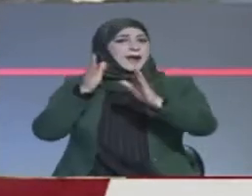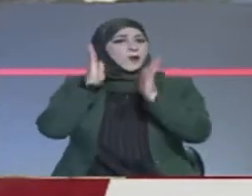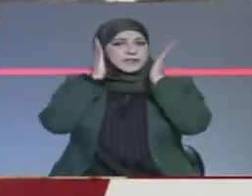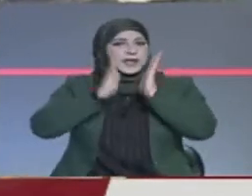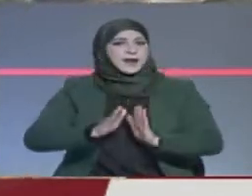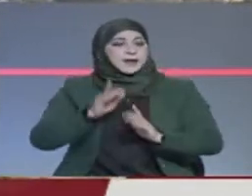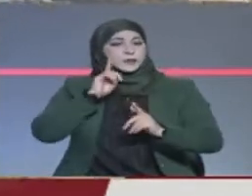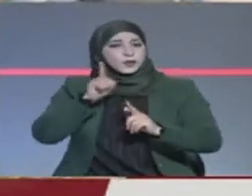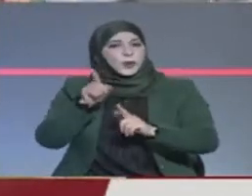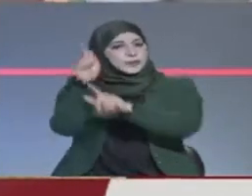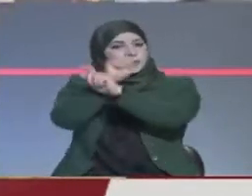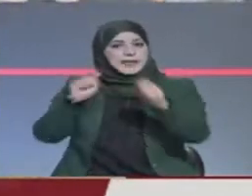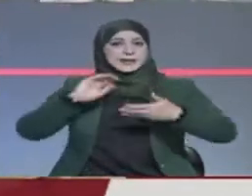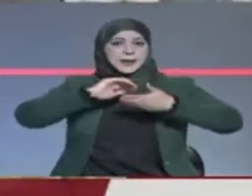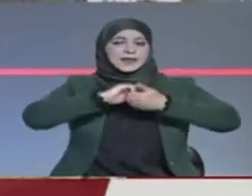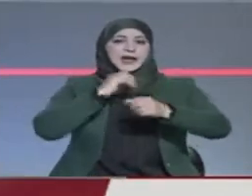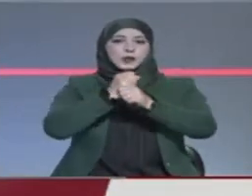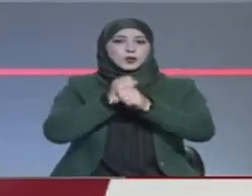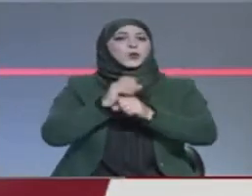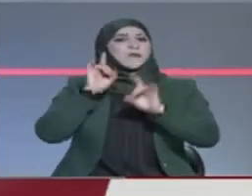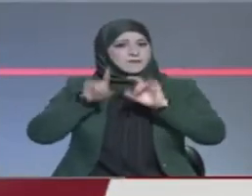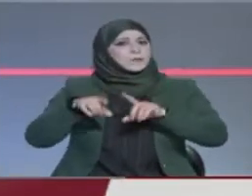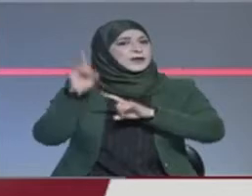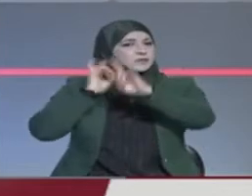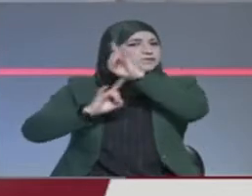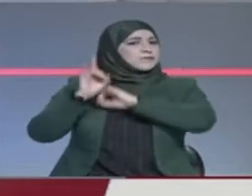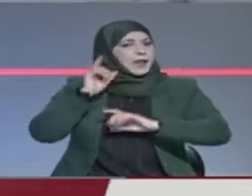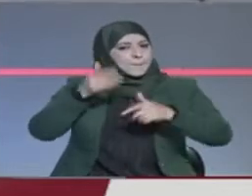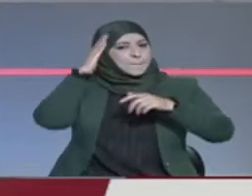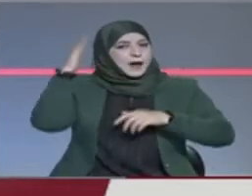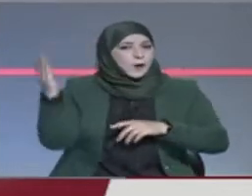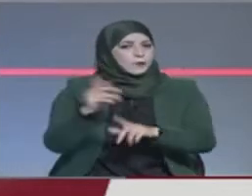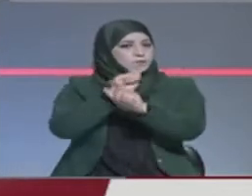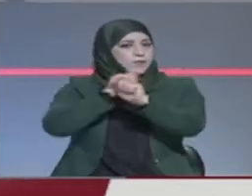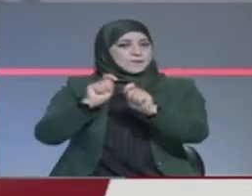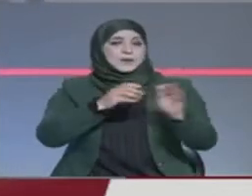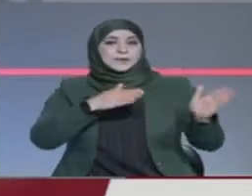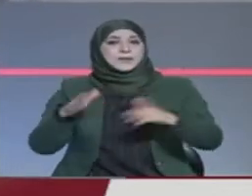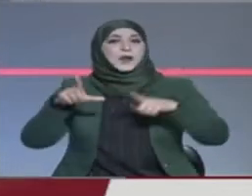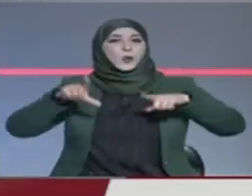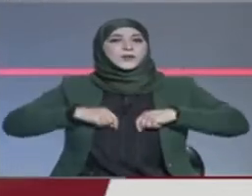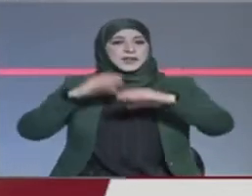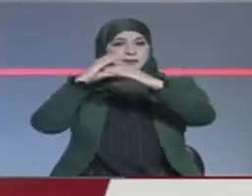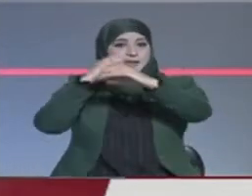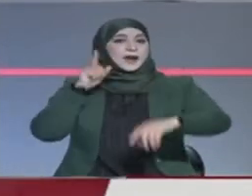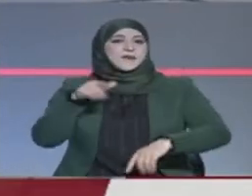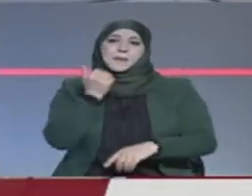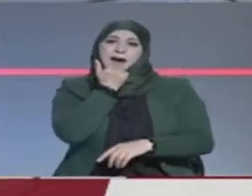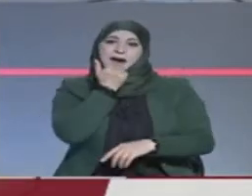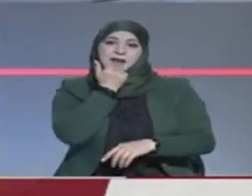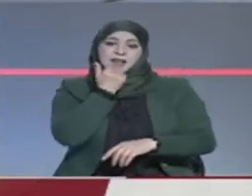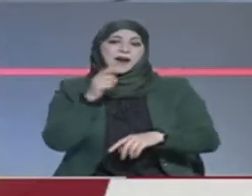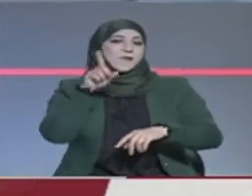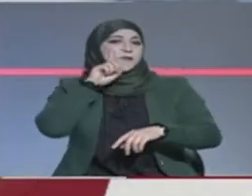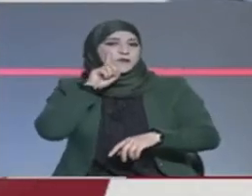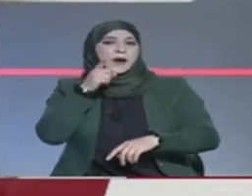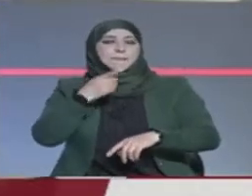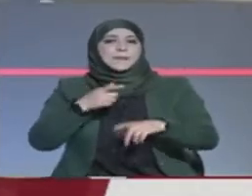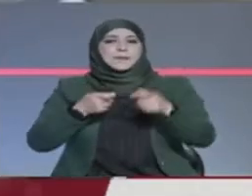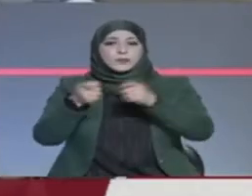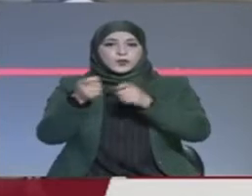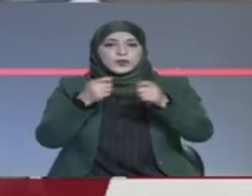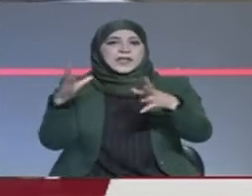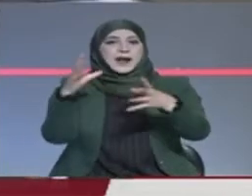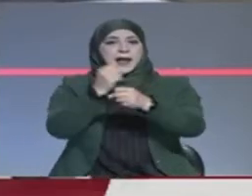كمنظمة وطنية لها تاريخها كما اعتبر وزير النقل واللوجستيك أن أخطاء الرئيسة المديرة العامة السابقة